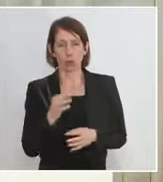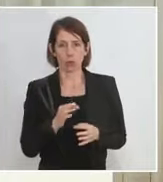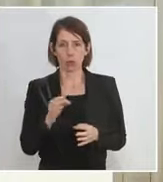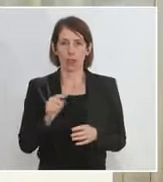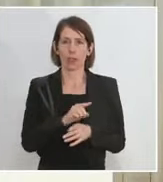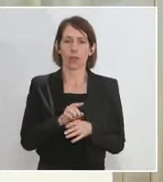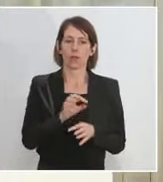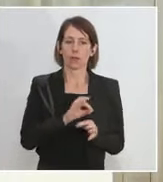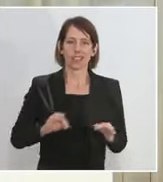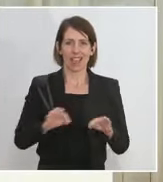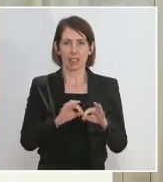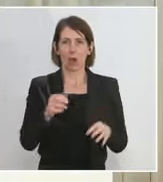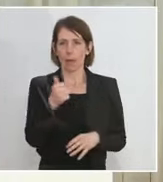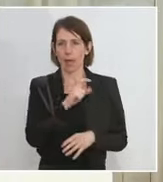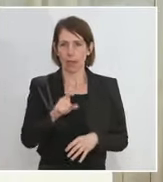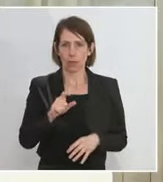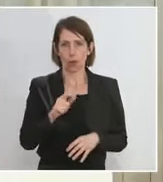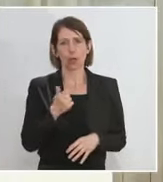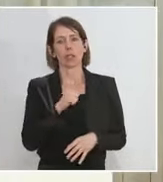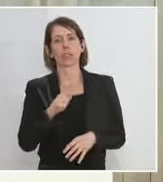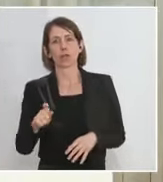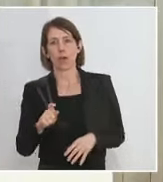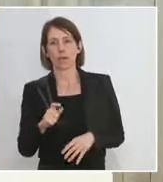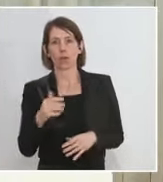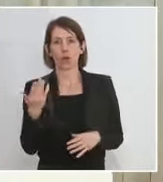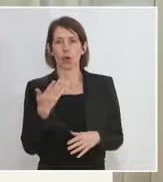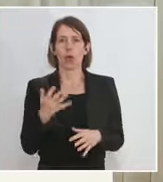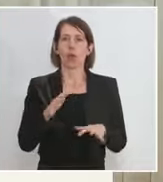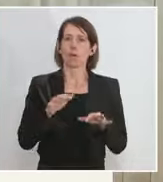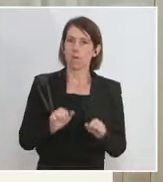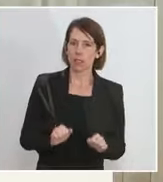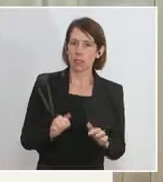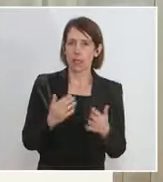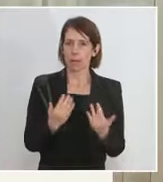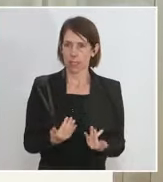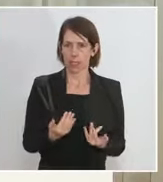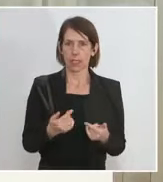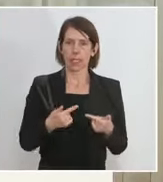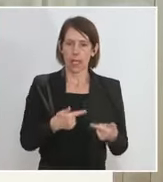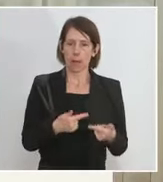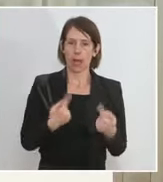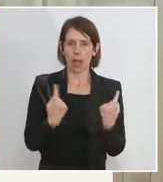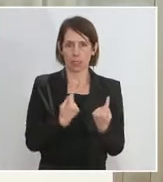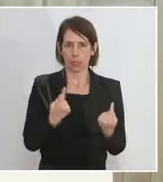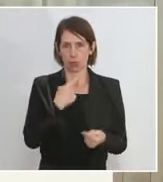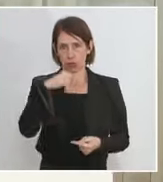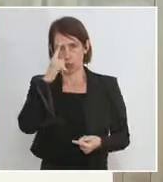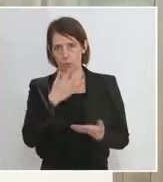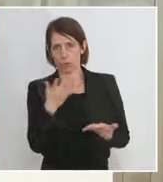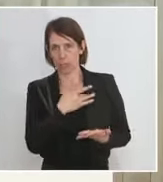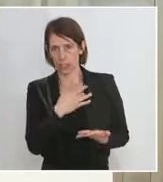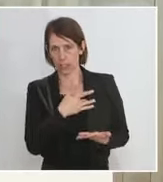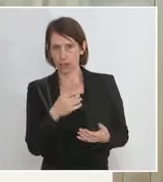Zeitraum einer Woche bzw. zwei Wochen, was die Kapazitäten und die Belagssituationen in den Spitälern betrifft.